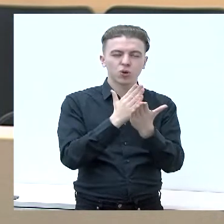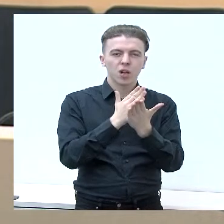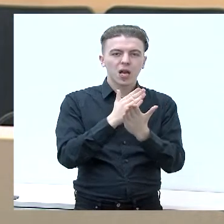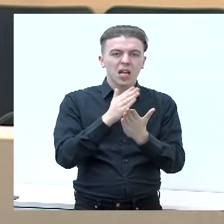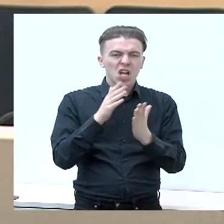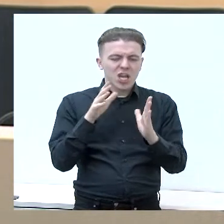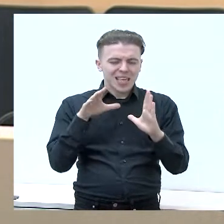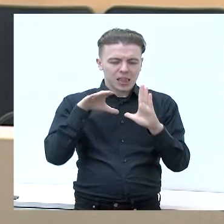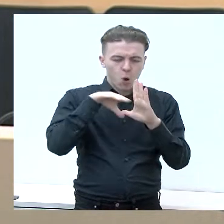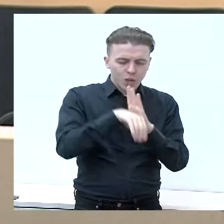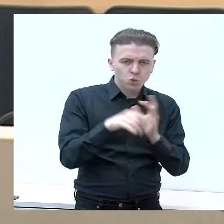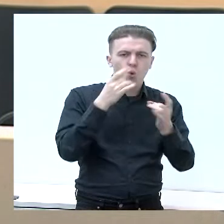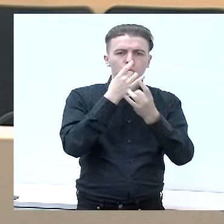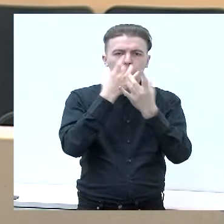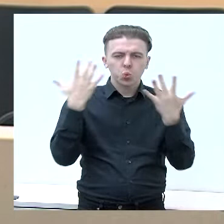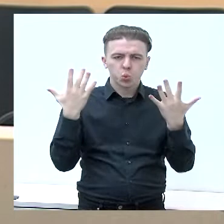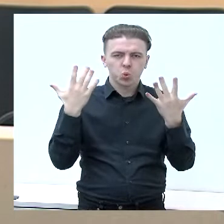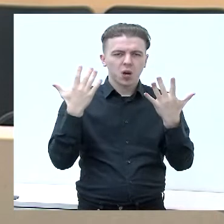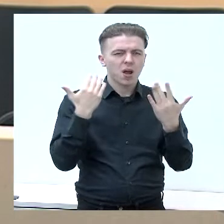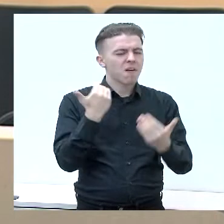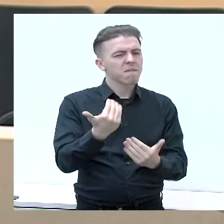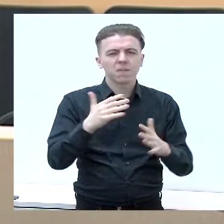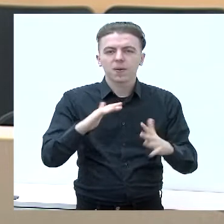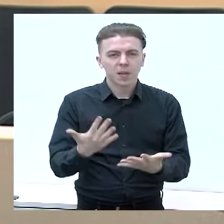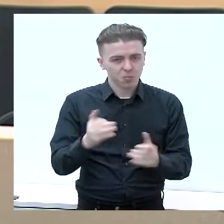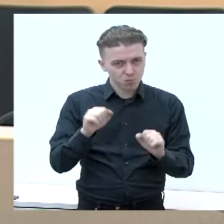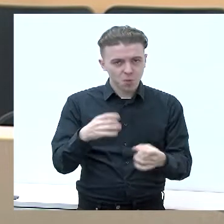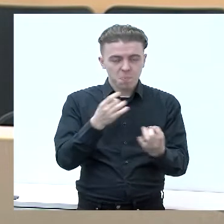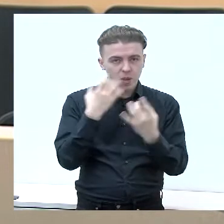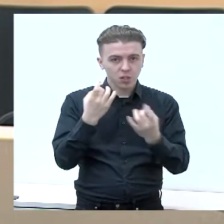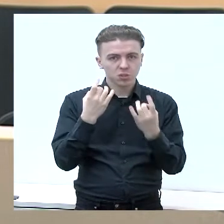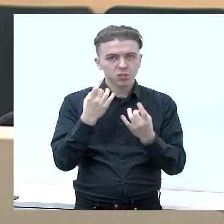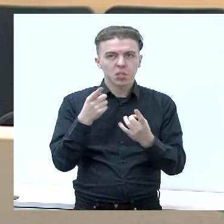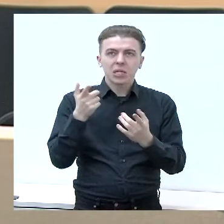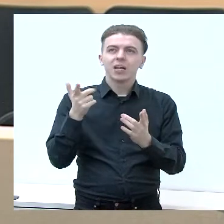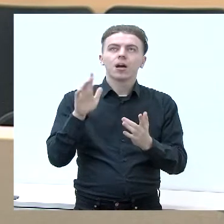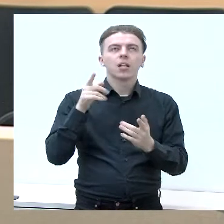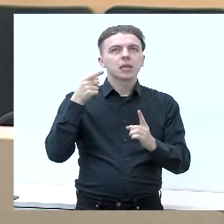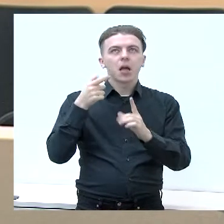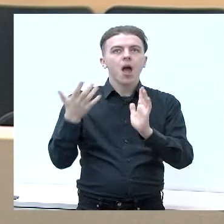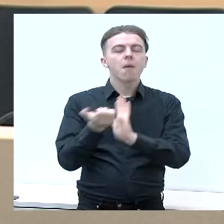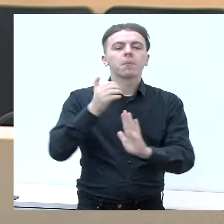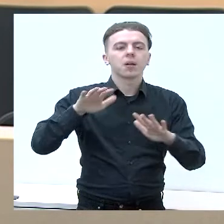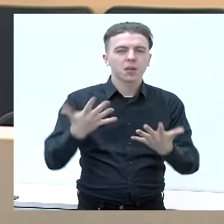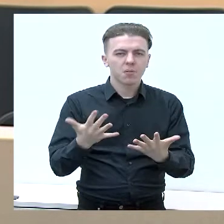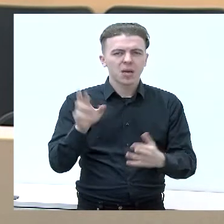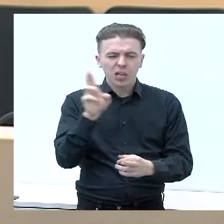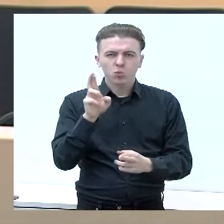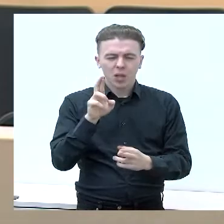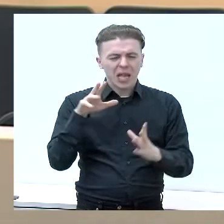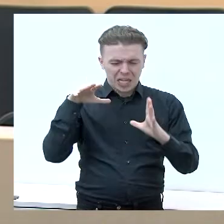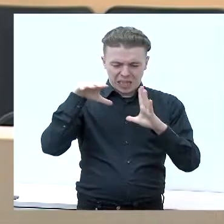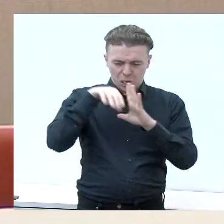kultūra. Kokį jos veikimo principą, ar kaip Jūs tu pasieksite įtraukiamuosios tos kultūros kažkokius rezultatus?